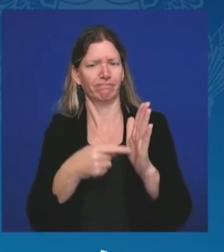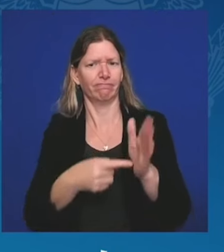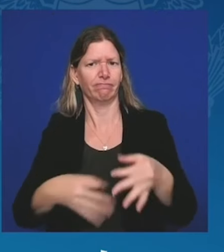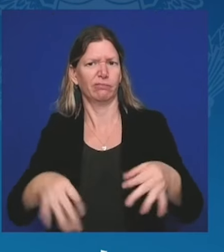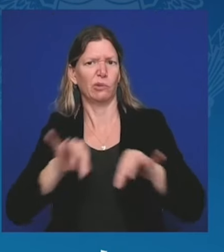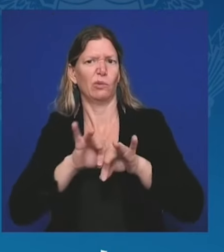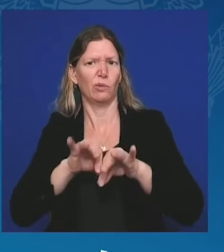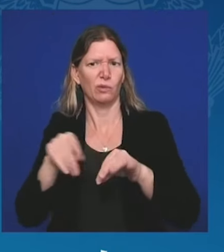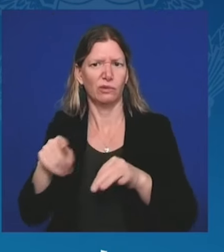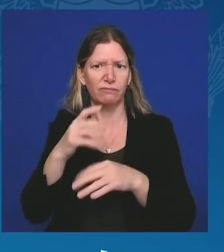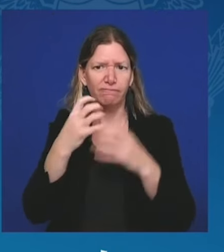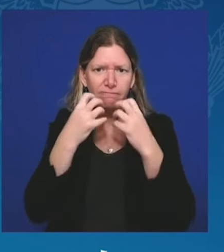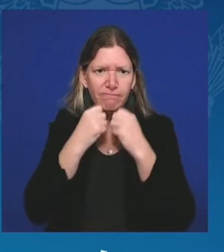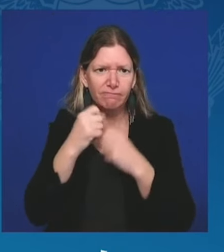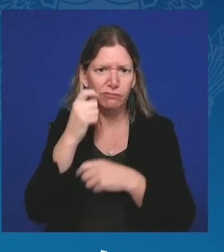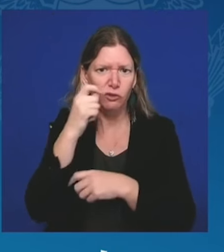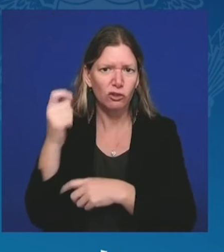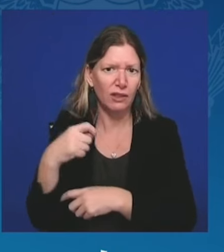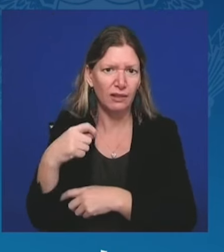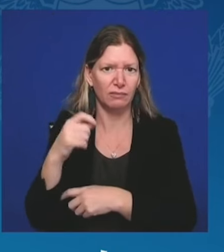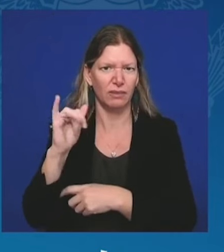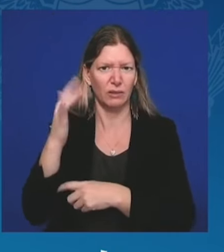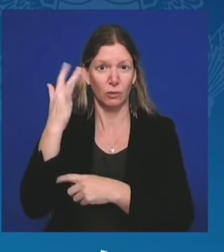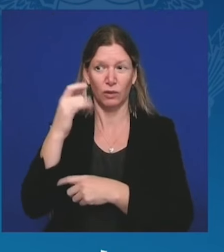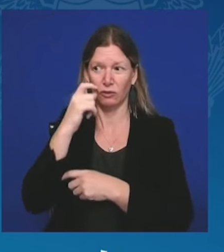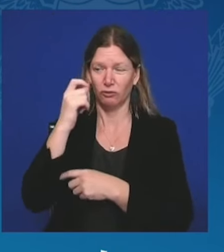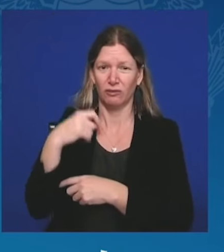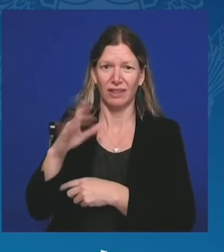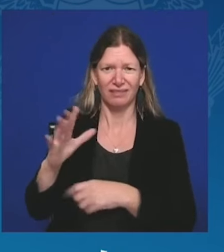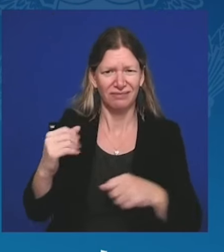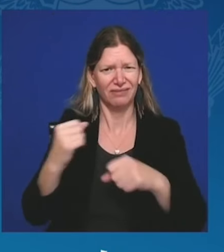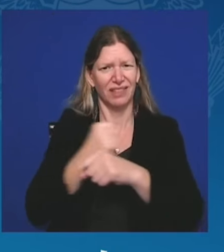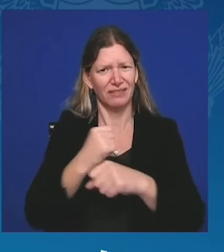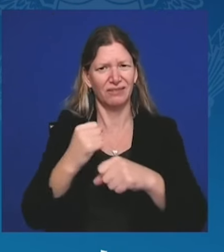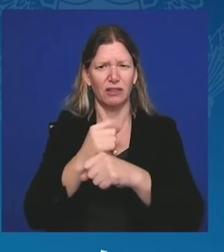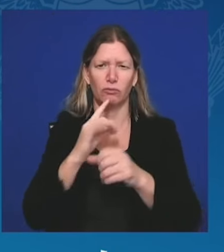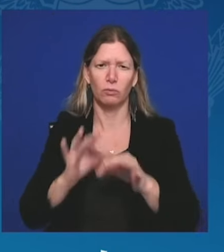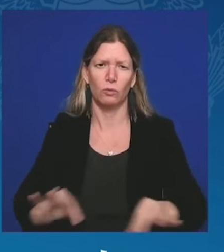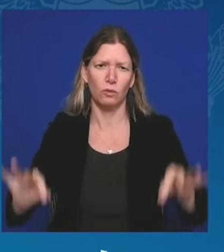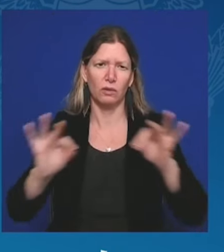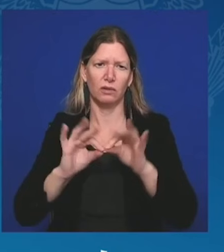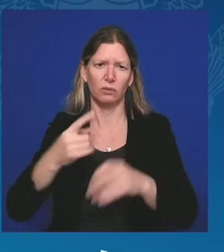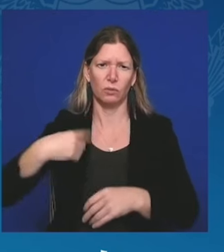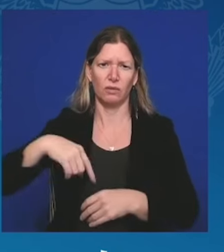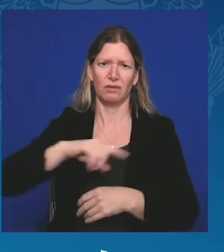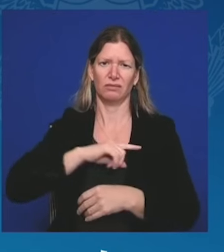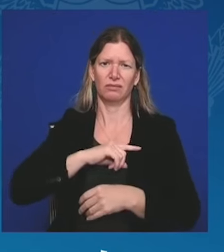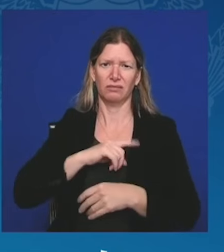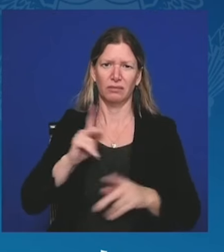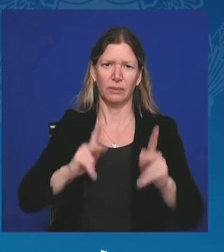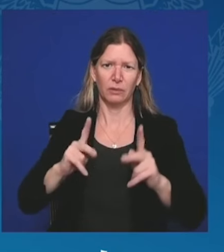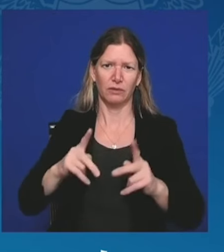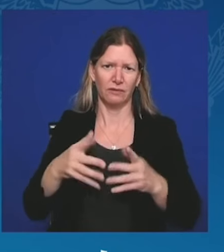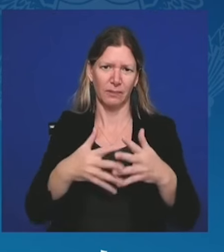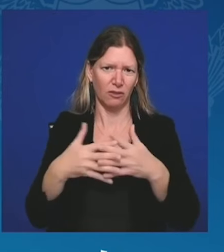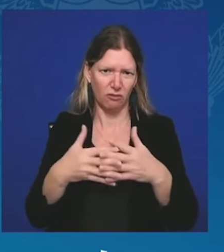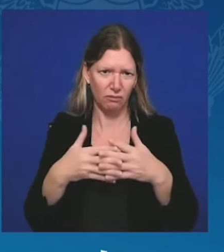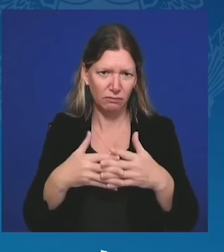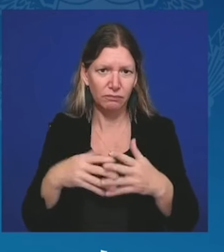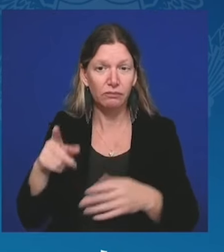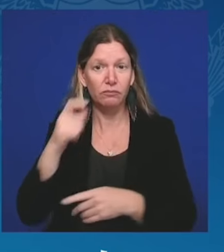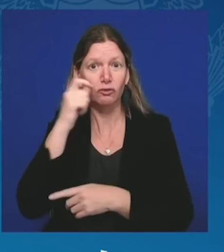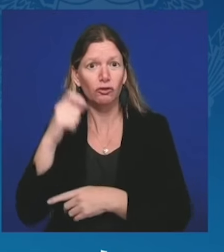Ukraiński naród dzielnie broni swoich domów i ojczyzny, swojej wolności i demokracji przed brutalnym dyktatorem.